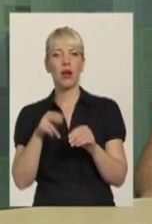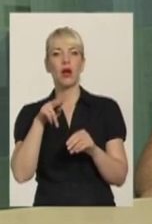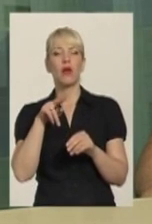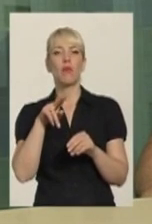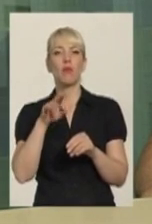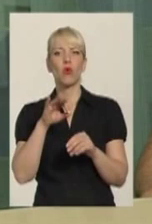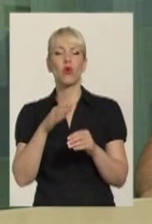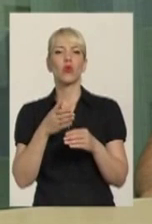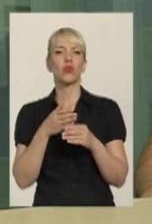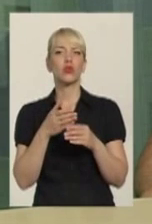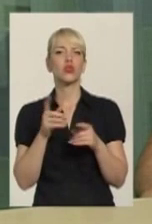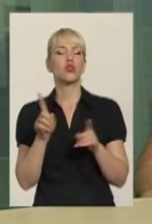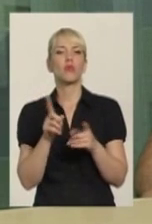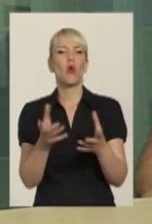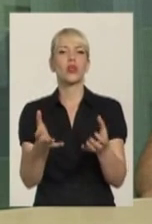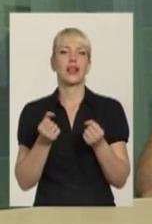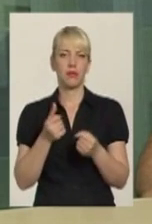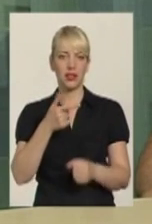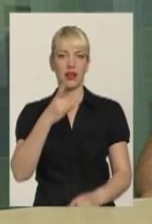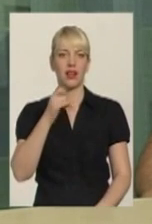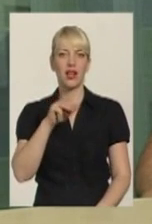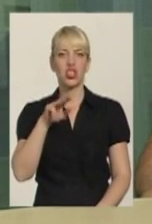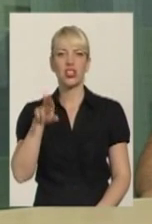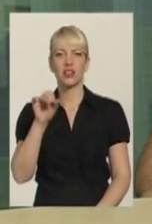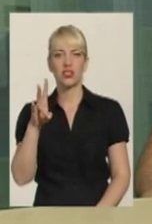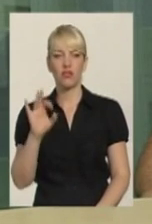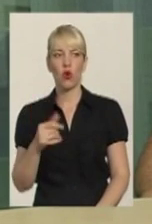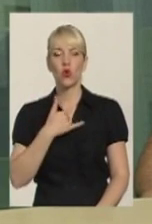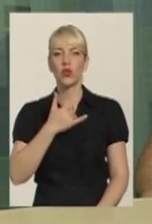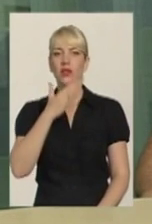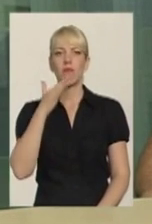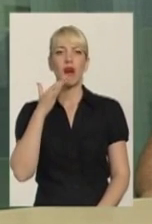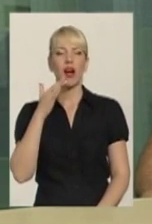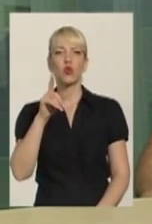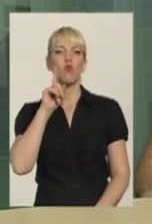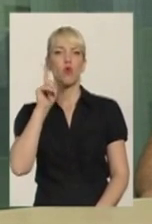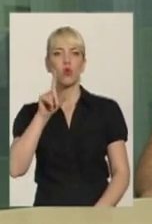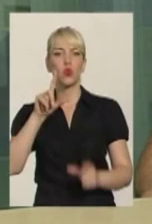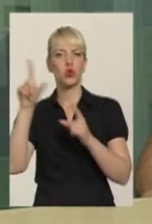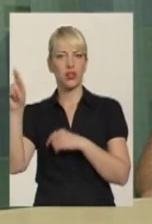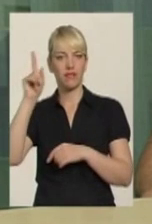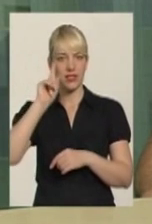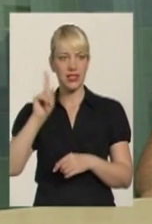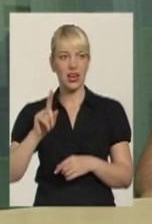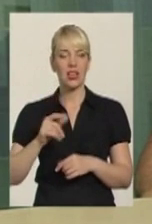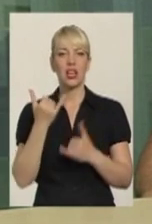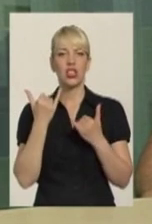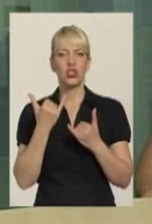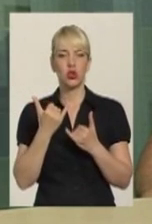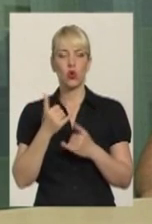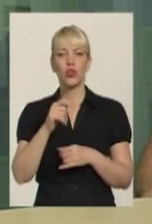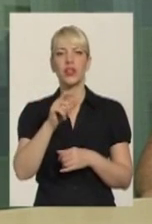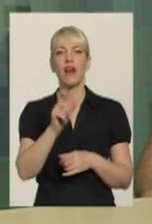допомоги для того, щоб отримати гражданство. В нас дуже багато сьогодні молоді уїжджає в Ізраїль, і сьогодні вони там набувають